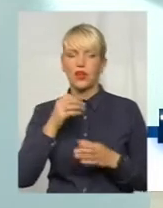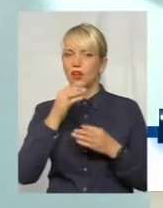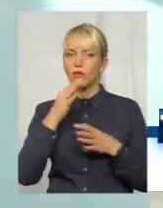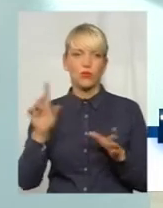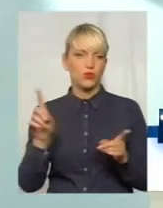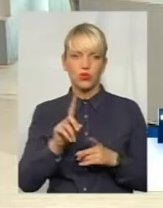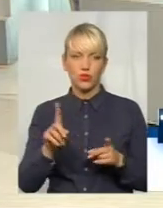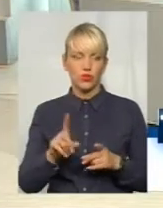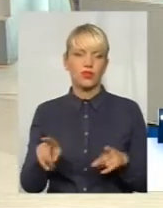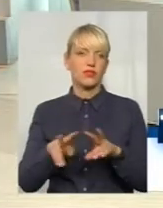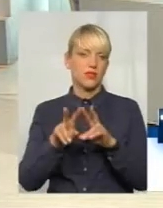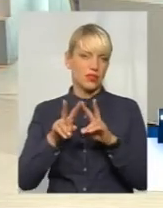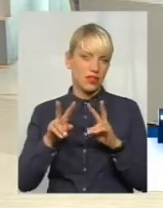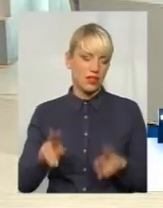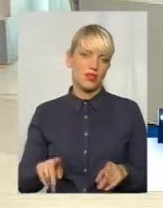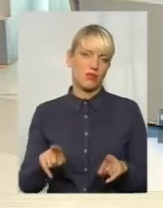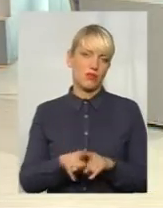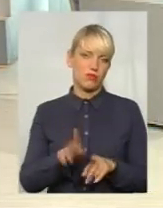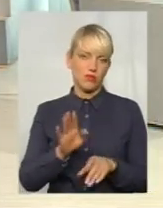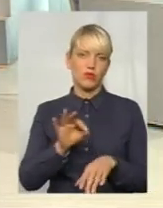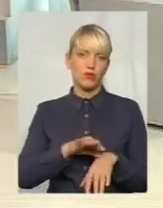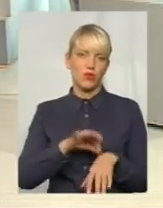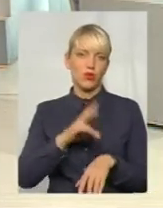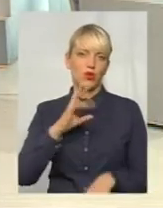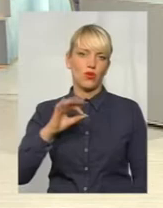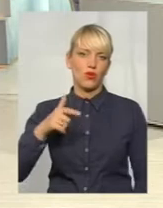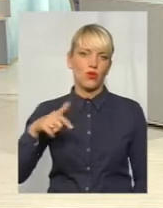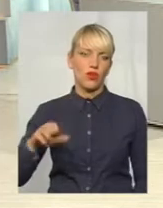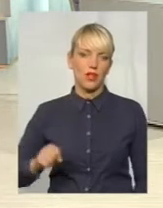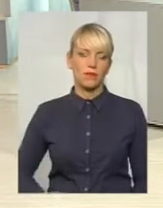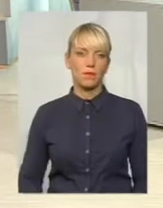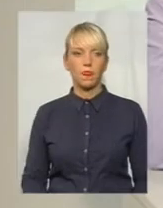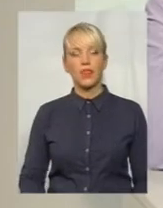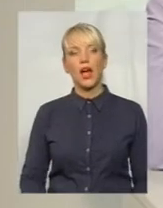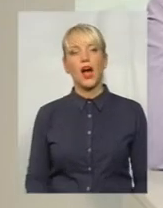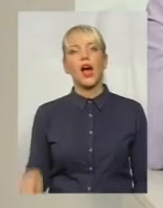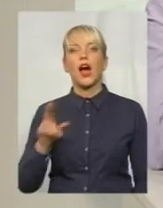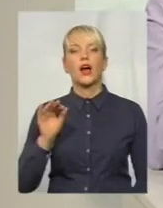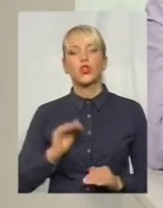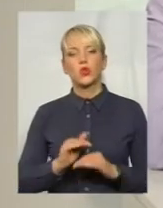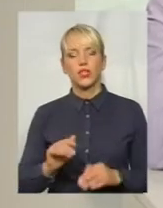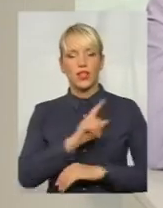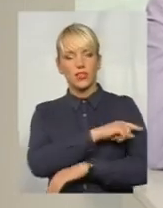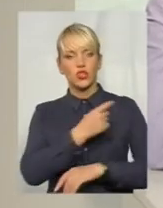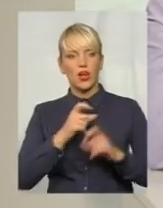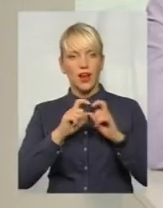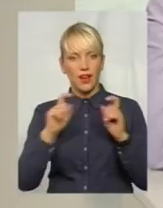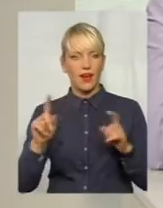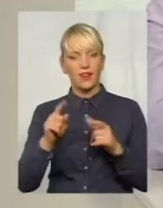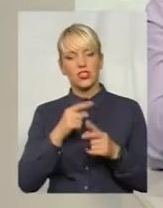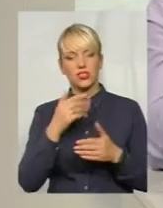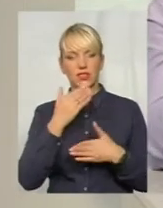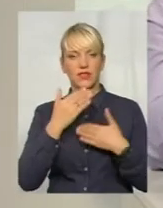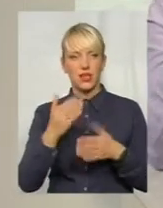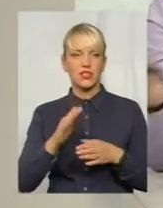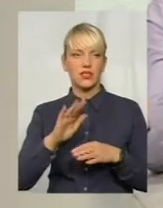марсіанську вакцину з кашлюковим компонентом, буде те саме. Наталія Олегіна, а до дитячої лікарні не звертаються після цих вакцинацій за допомогою,